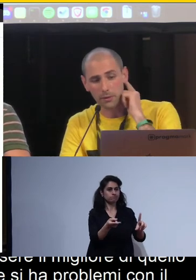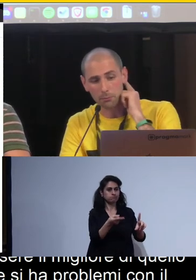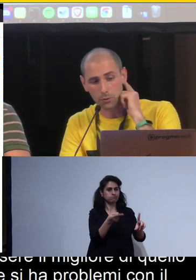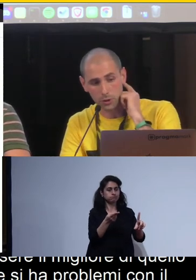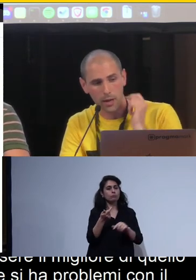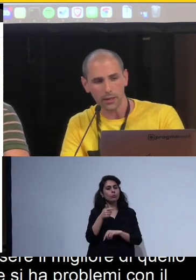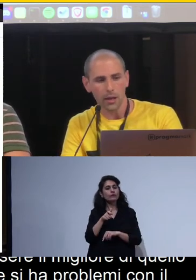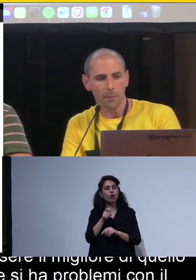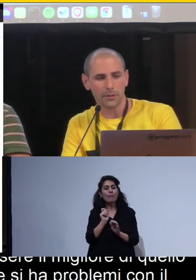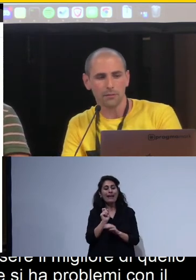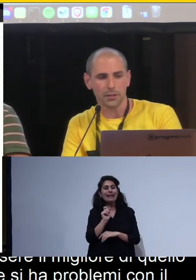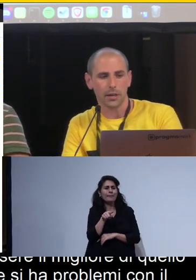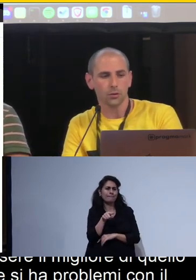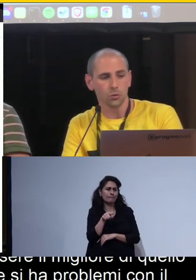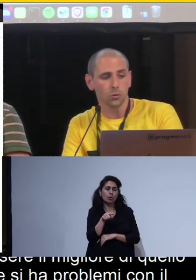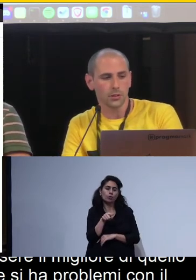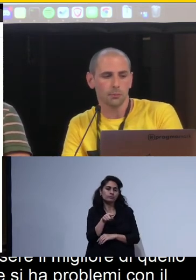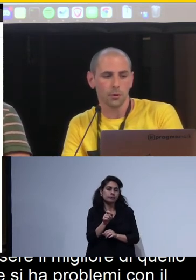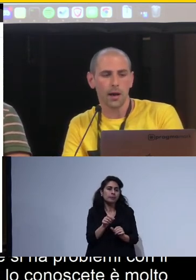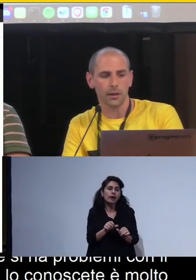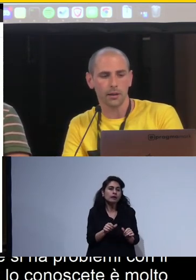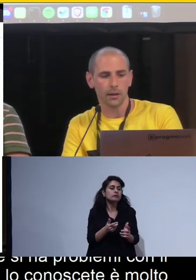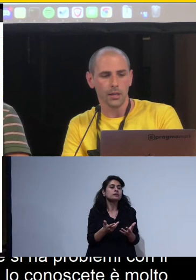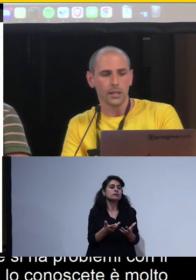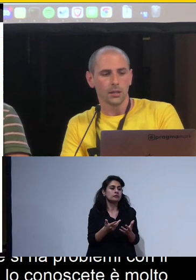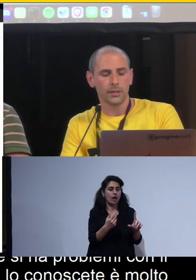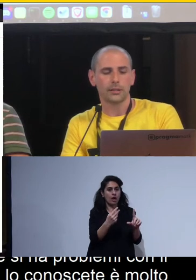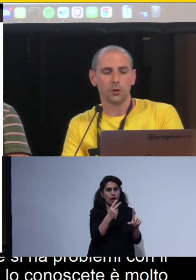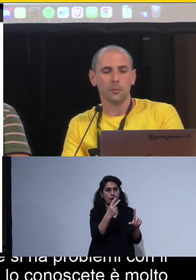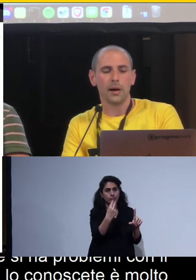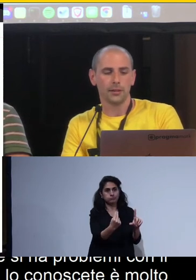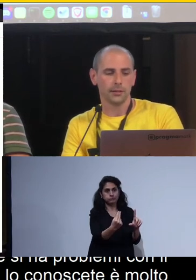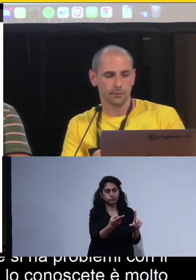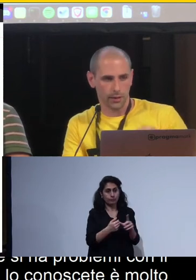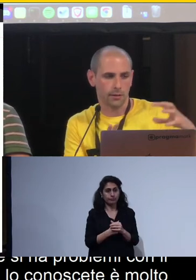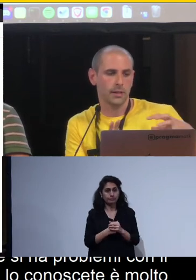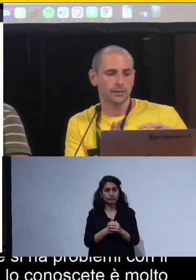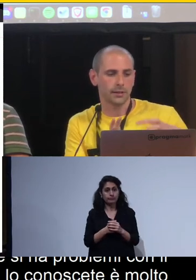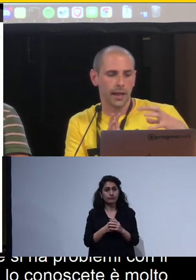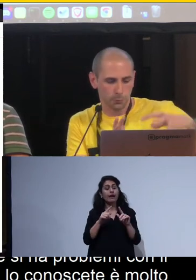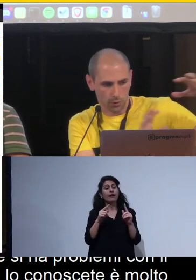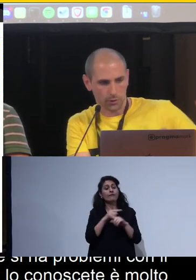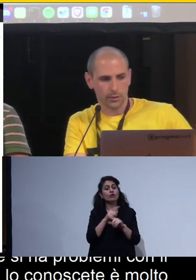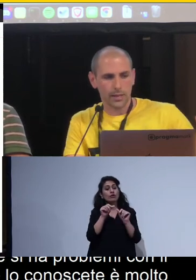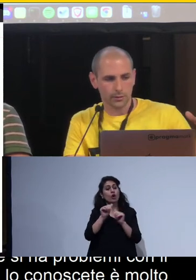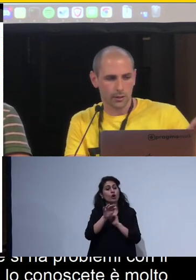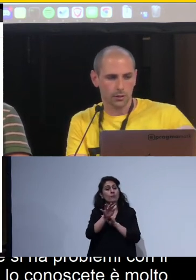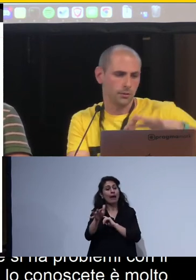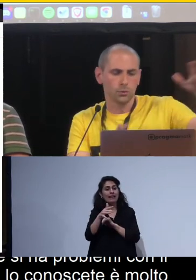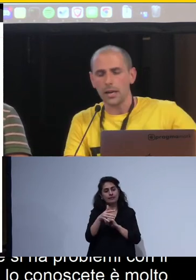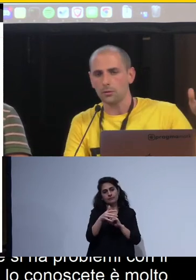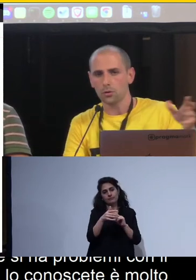come input testuale. Mentre invece tutti, bene o male, tutti gli altri formati e gli altri export di